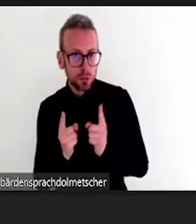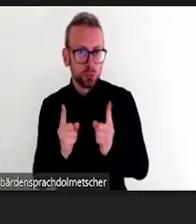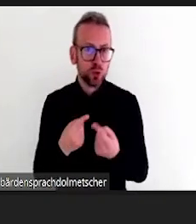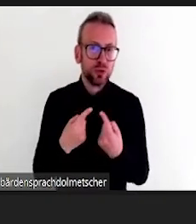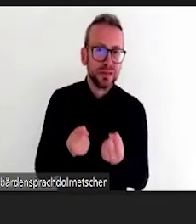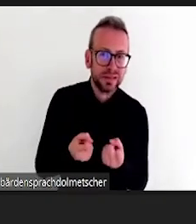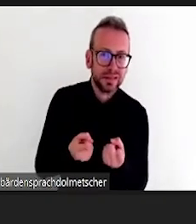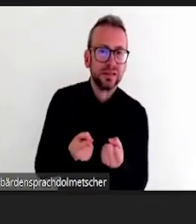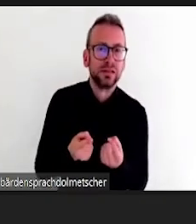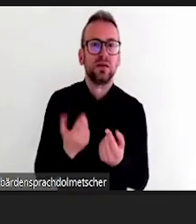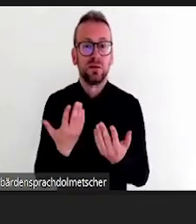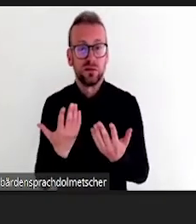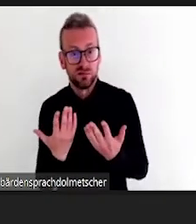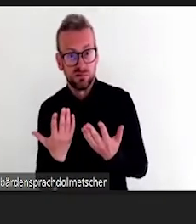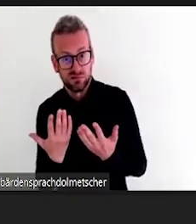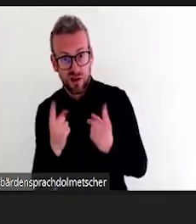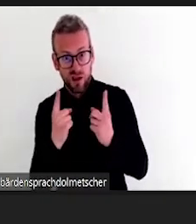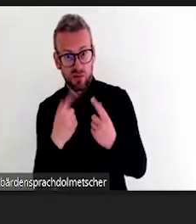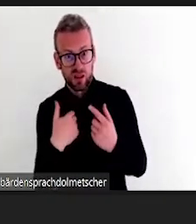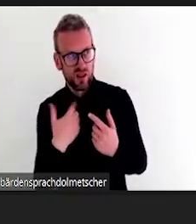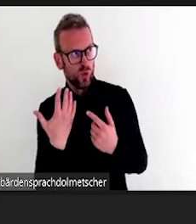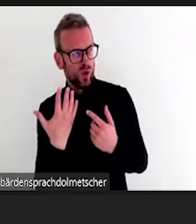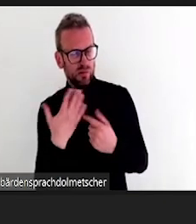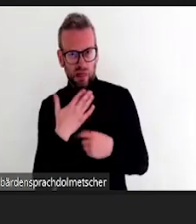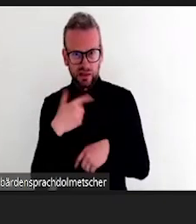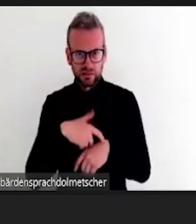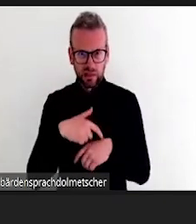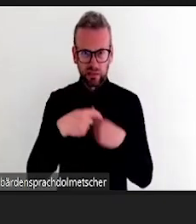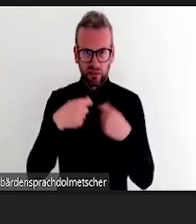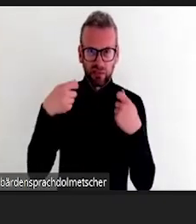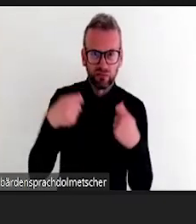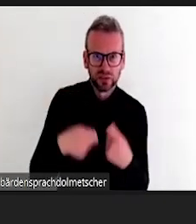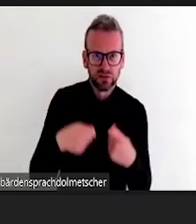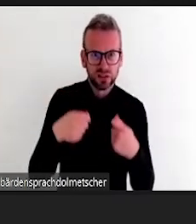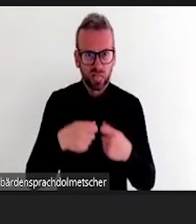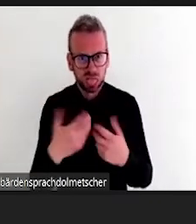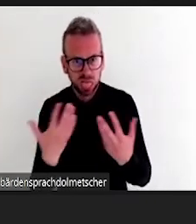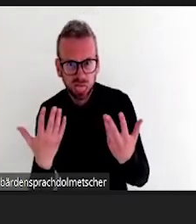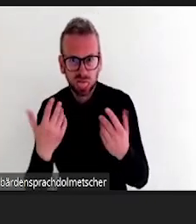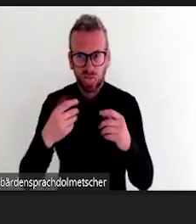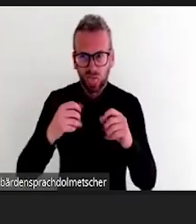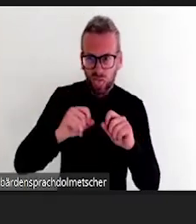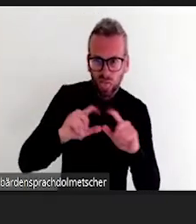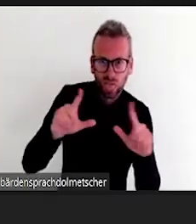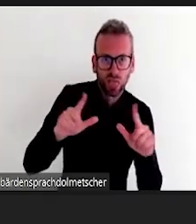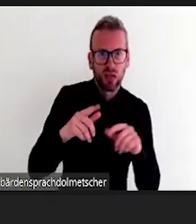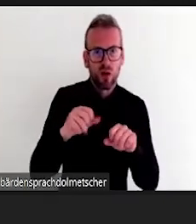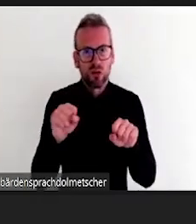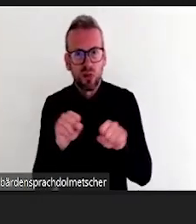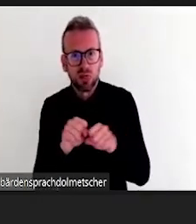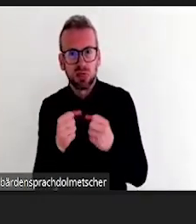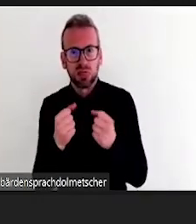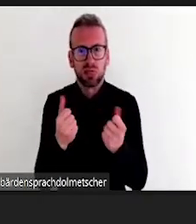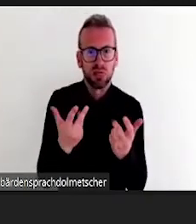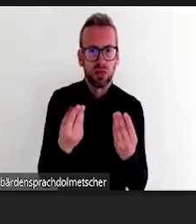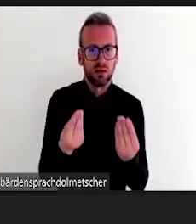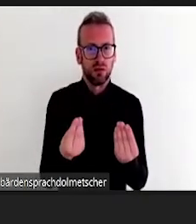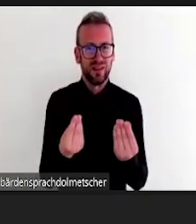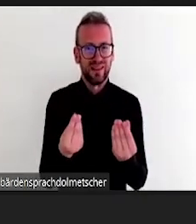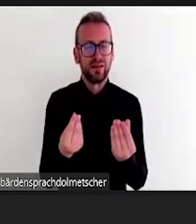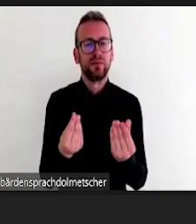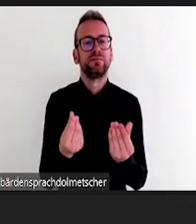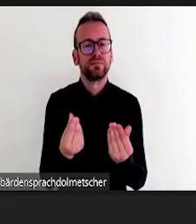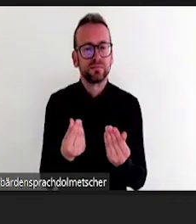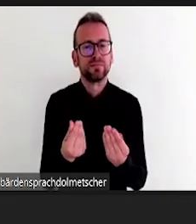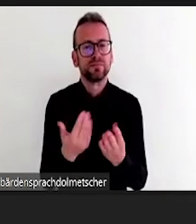oder auch die Zeit zur nächsten Sitzung. Ich habe aber durchaus festgestellt, dass da, wo ich es gemacht habe, hatte ich